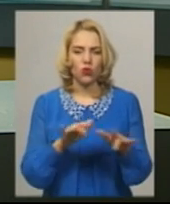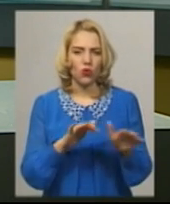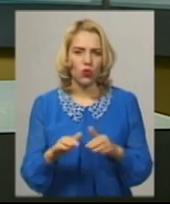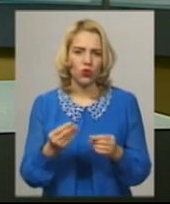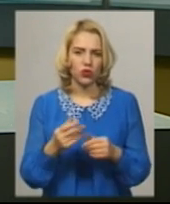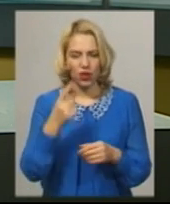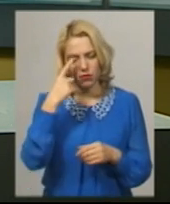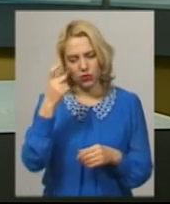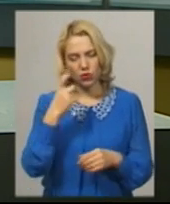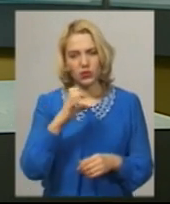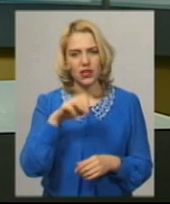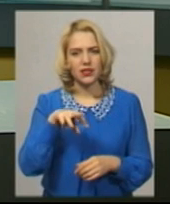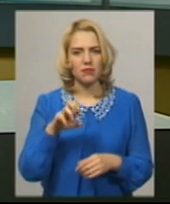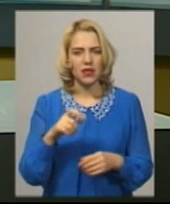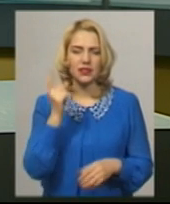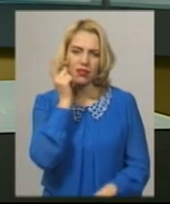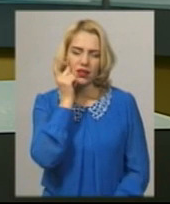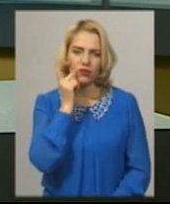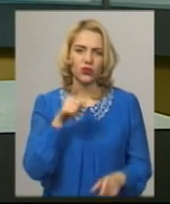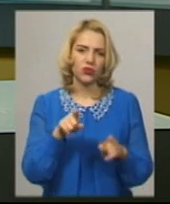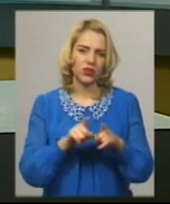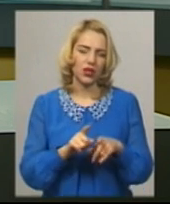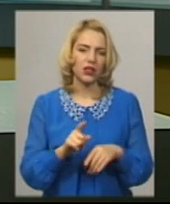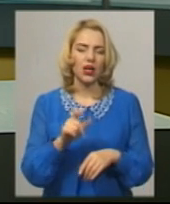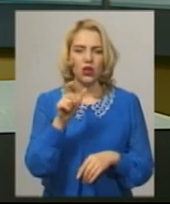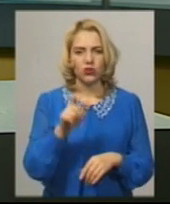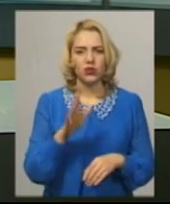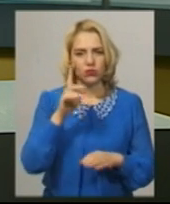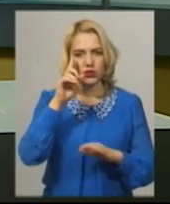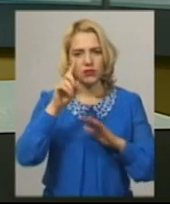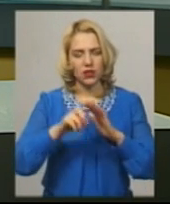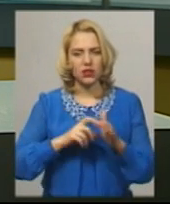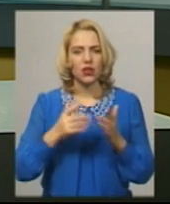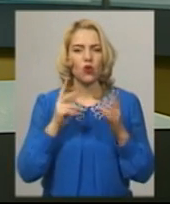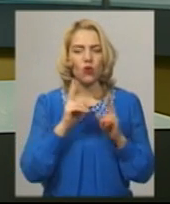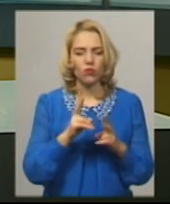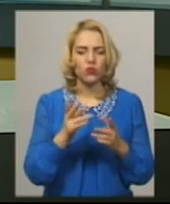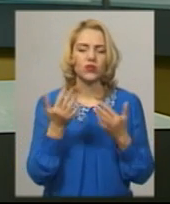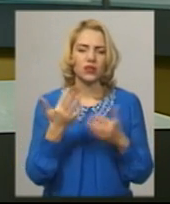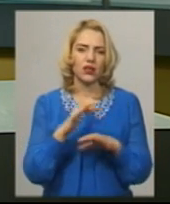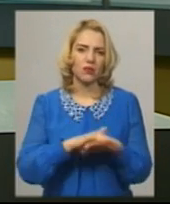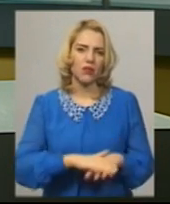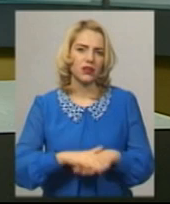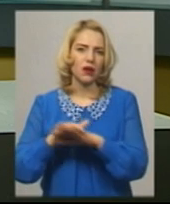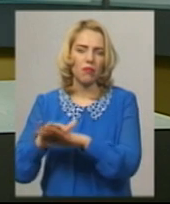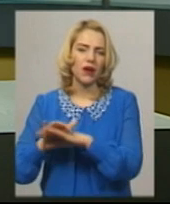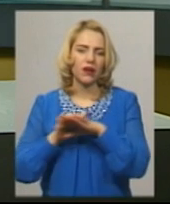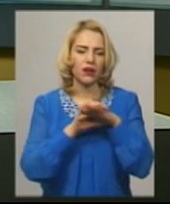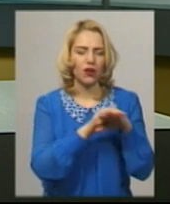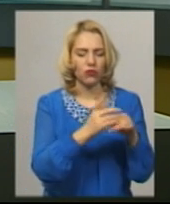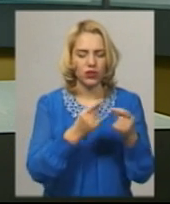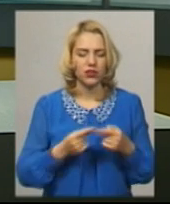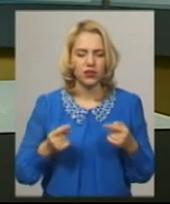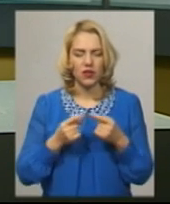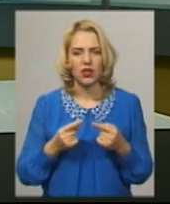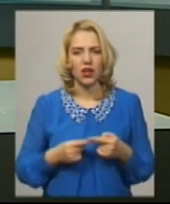рахунку банк звітує субсидіанту СМС-повідомленням. Таким чином, субсидіант дізнається, кому і скільки банк перерахував грошей та